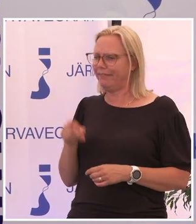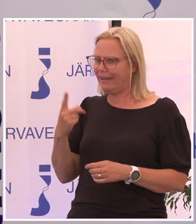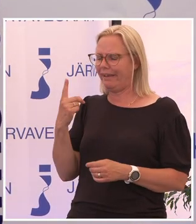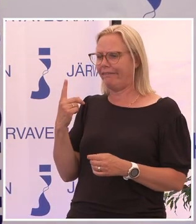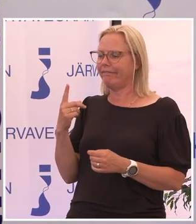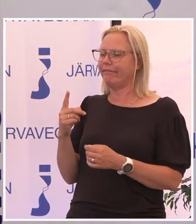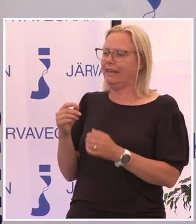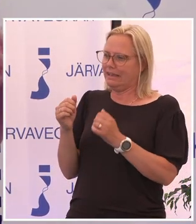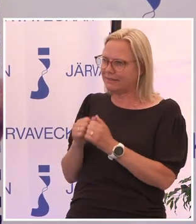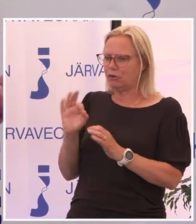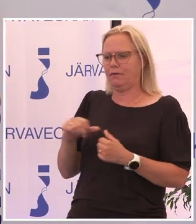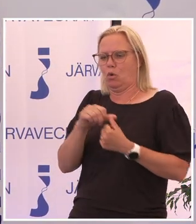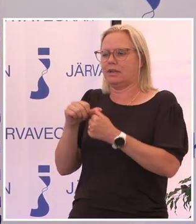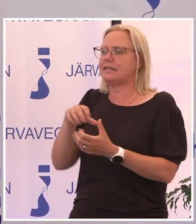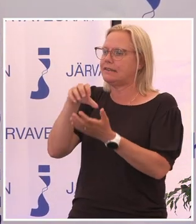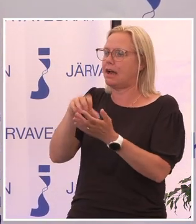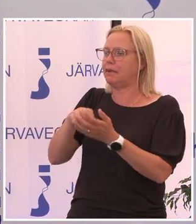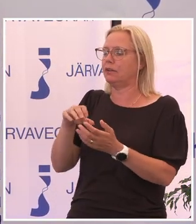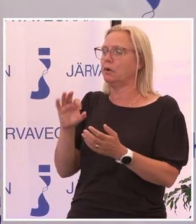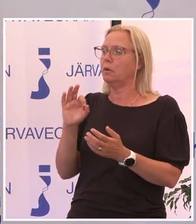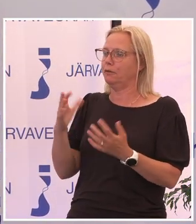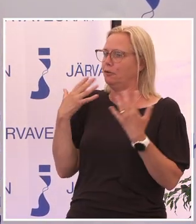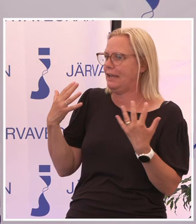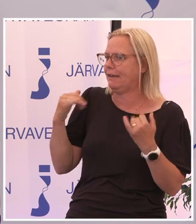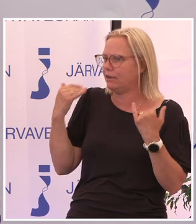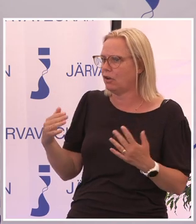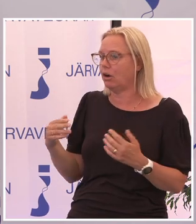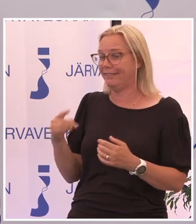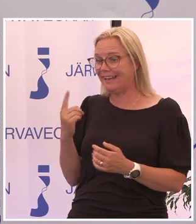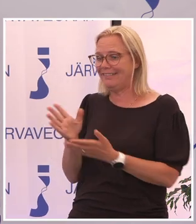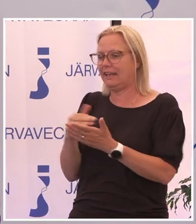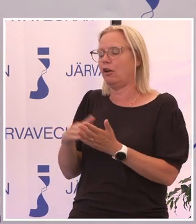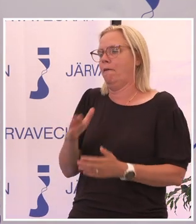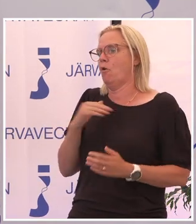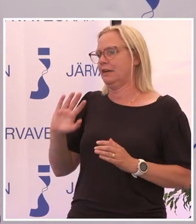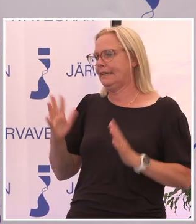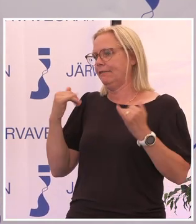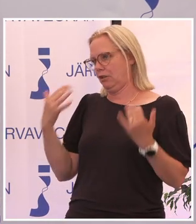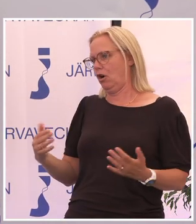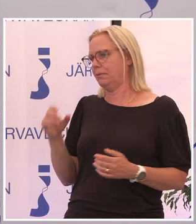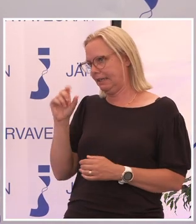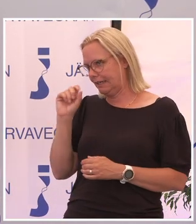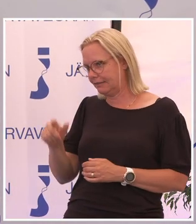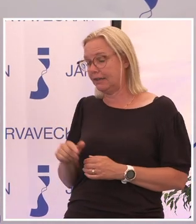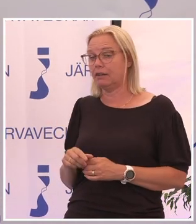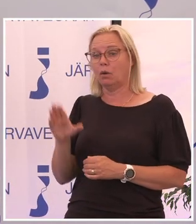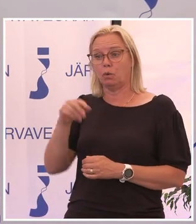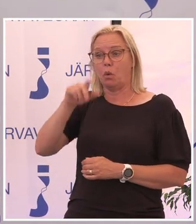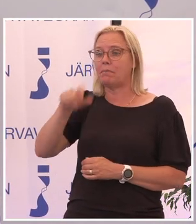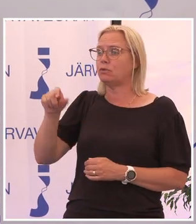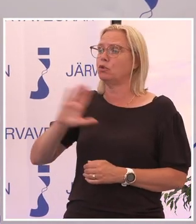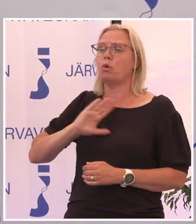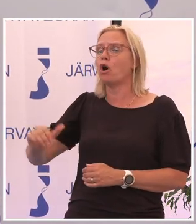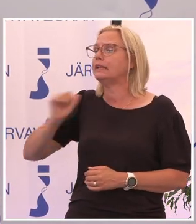att organisera samhället, leva. Alla, det är liksom del av vårt liv. Och det är klart att för personer som inte har